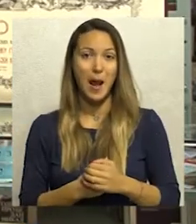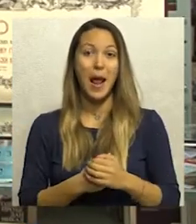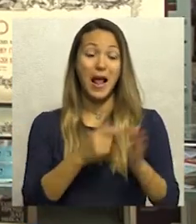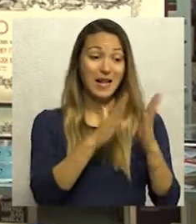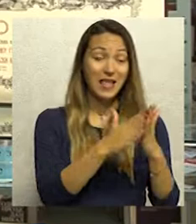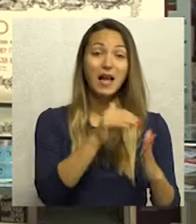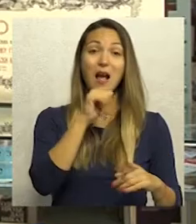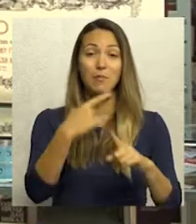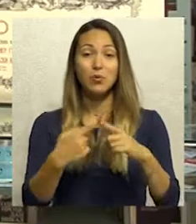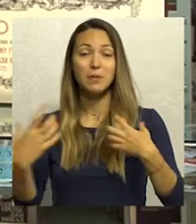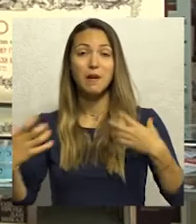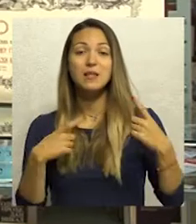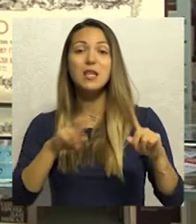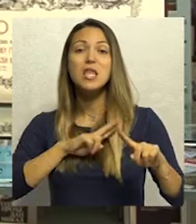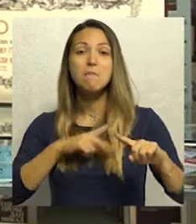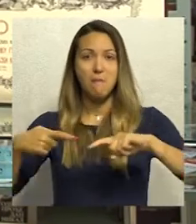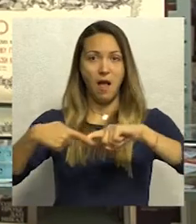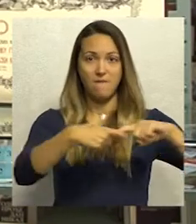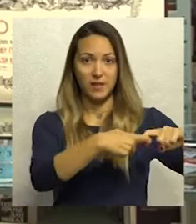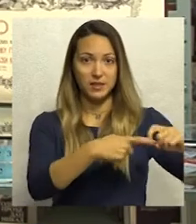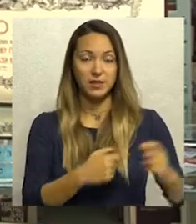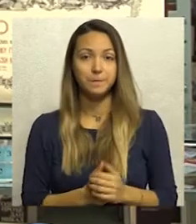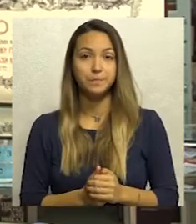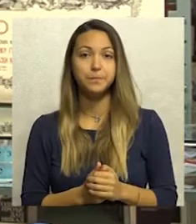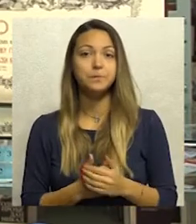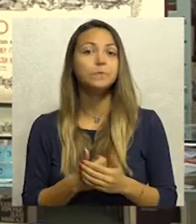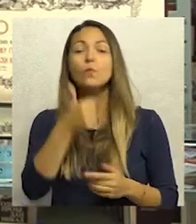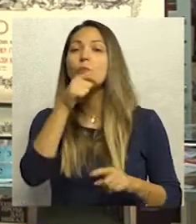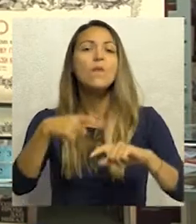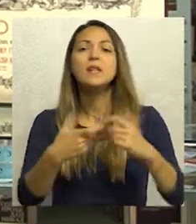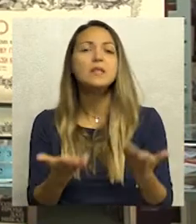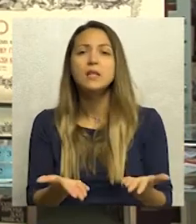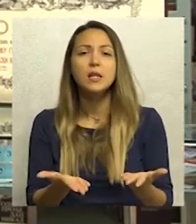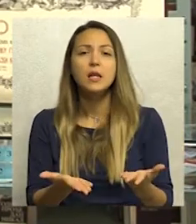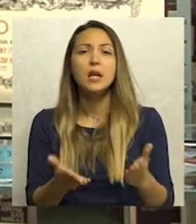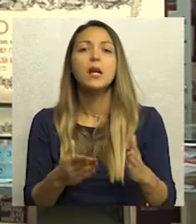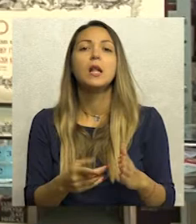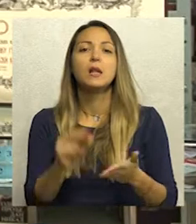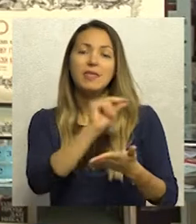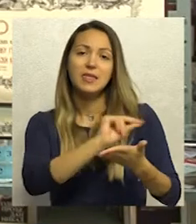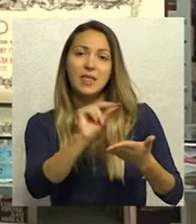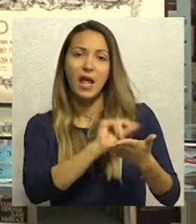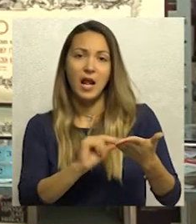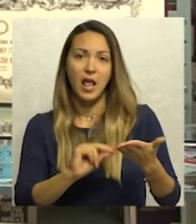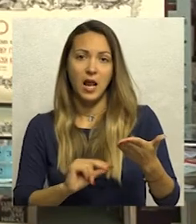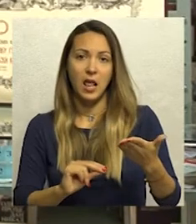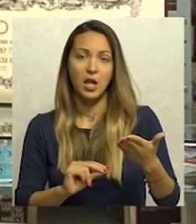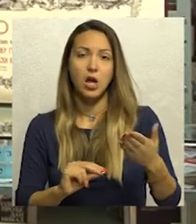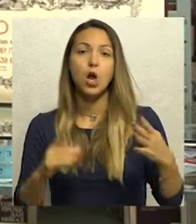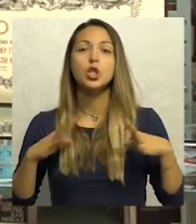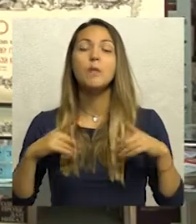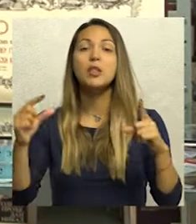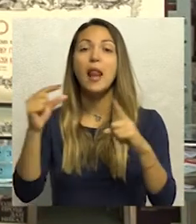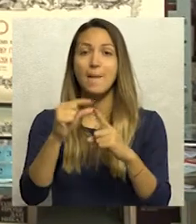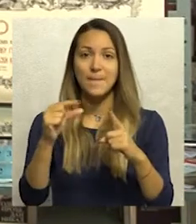tesnoj vesi. Reč je o delu izvesnog gospodina Petrovića, o